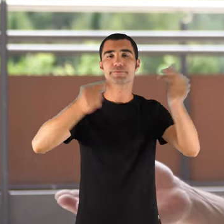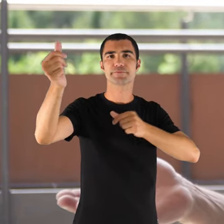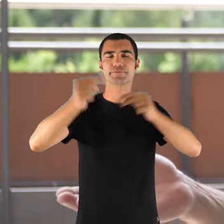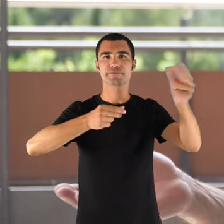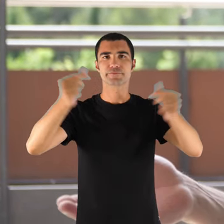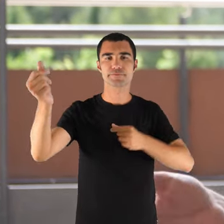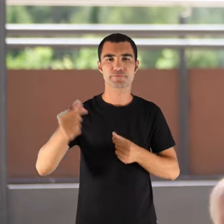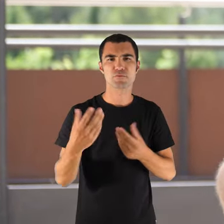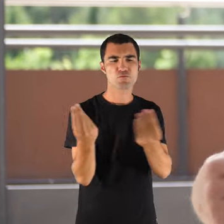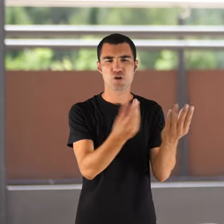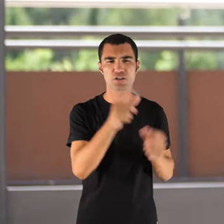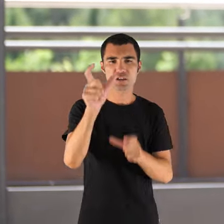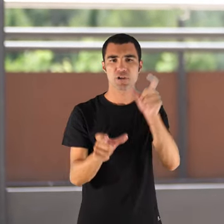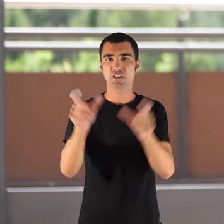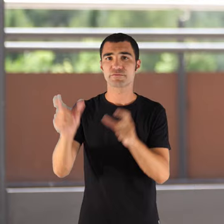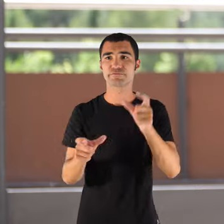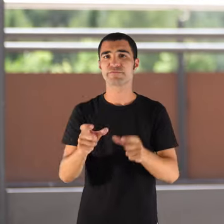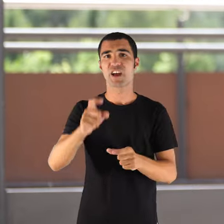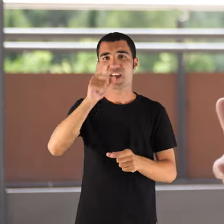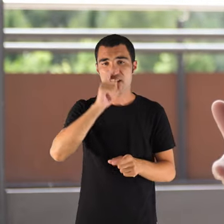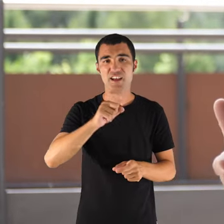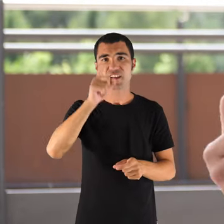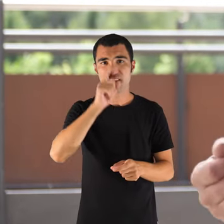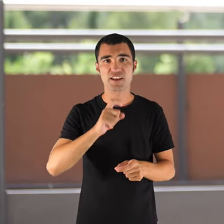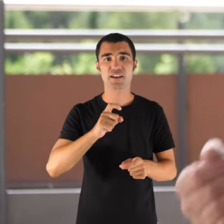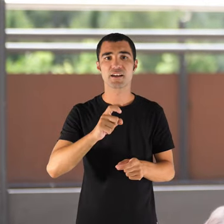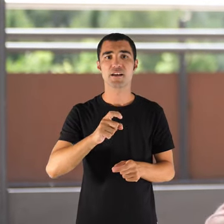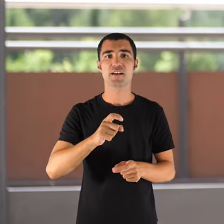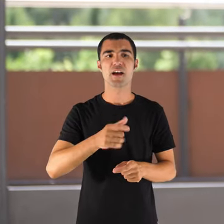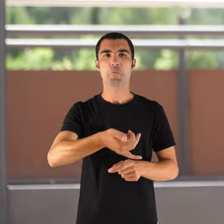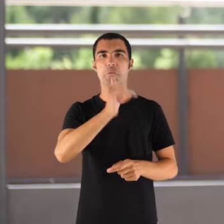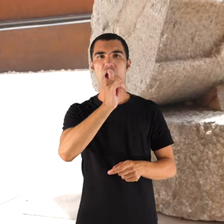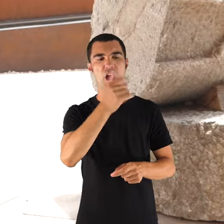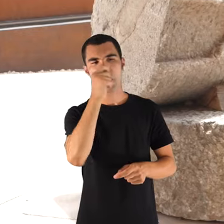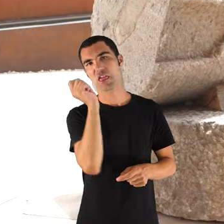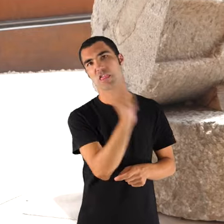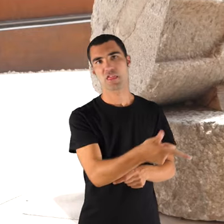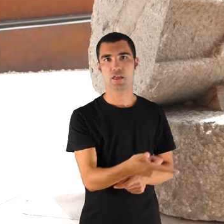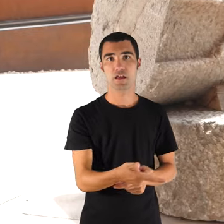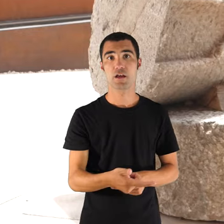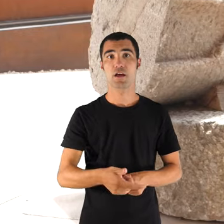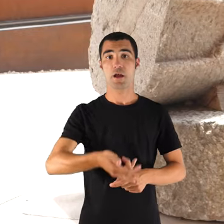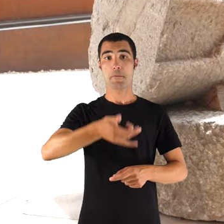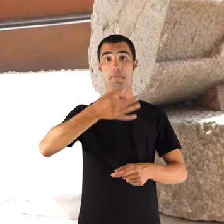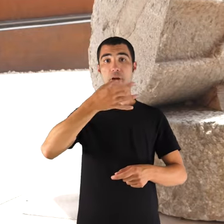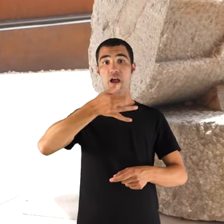molta de gent d'una certa edat no es d'anar al bar, a més, a un bar no te pots seure tot junts